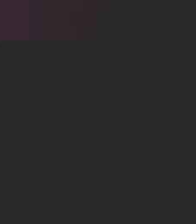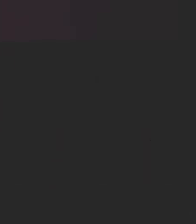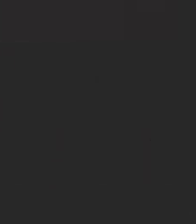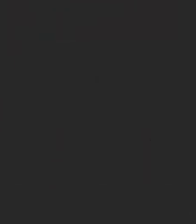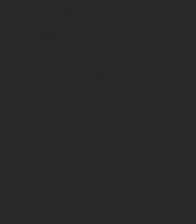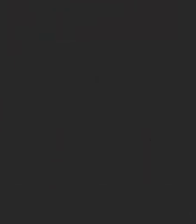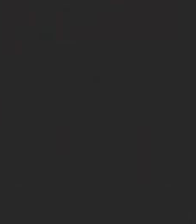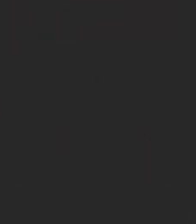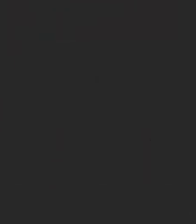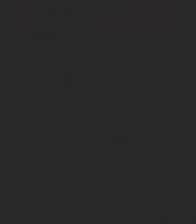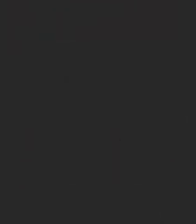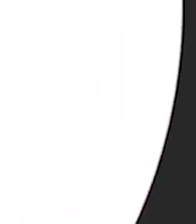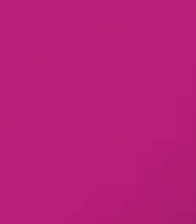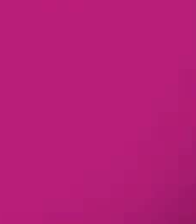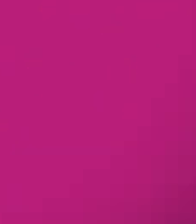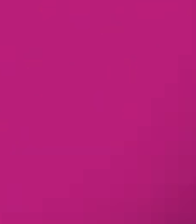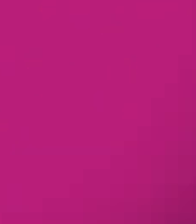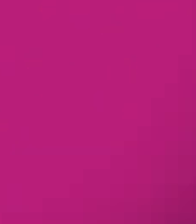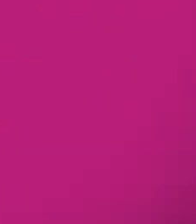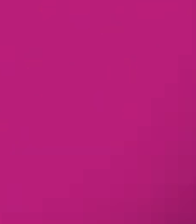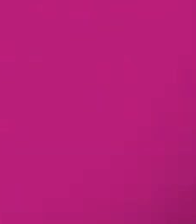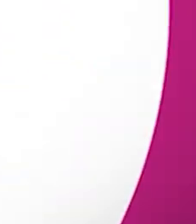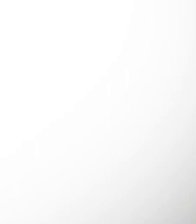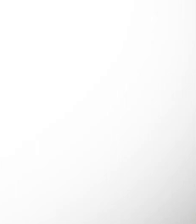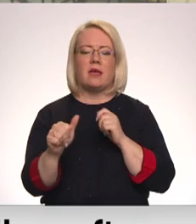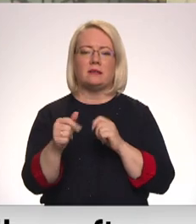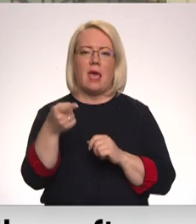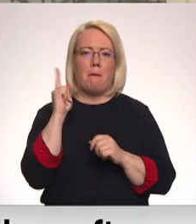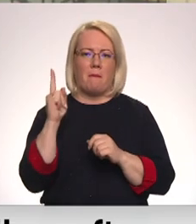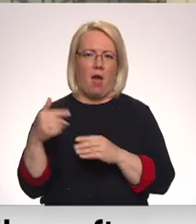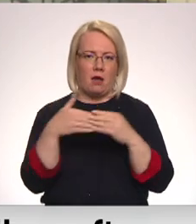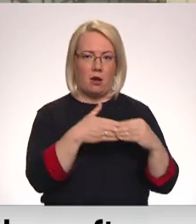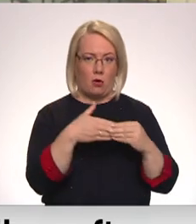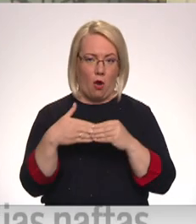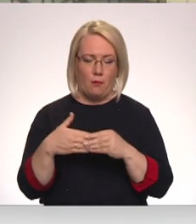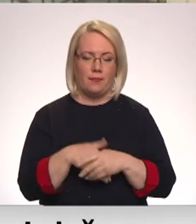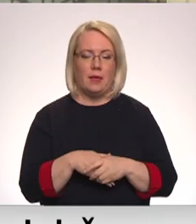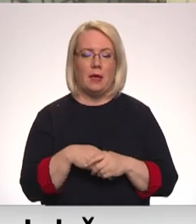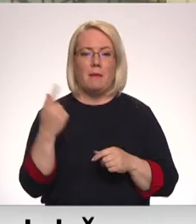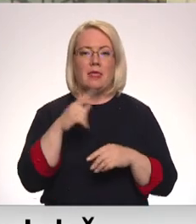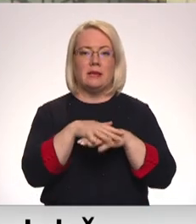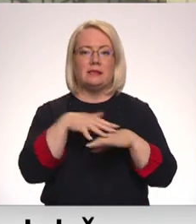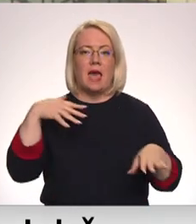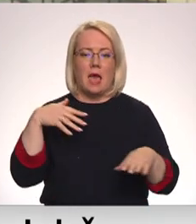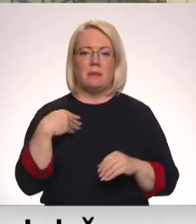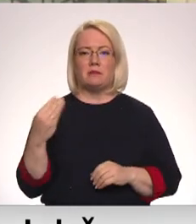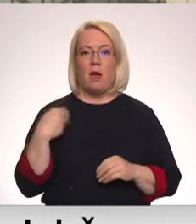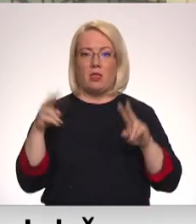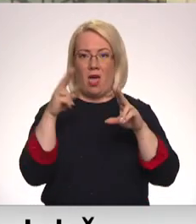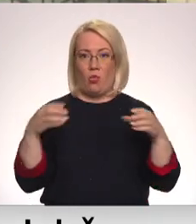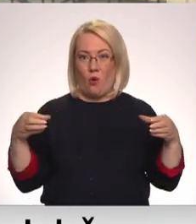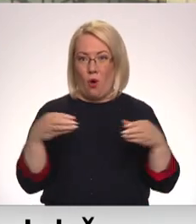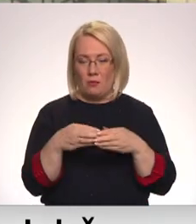Re, viss ēters ir te! Pēc Sājējumas mandātu komisija šodien vienbalsīgi